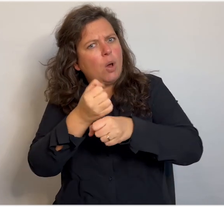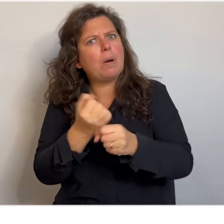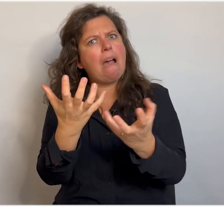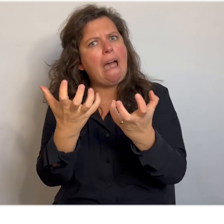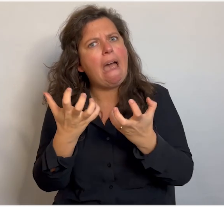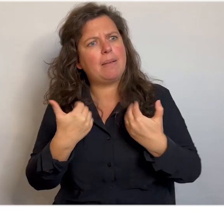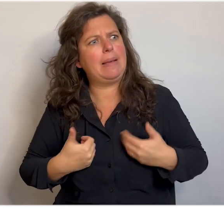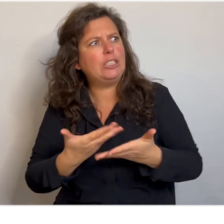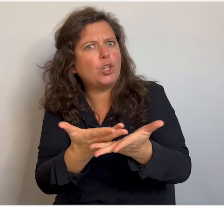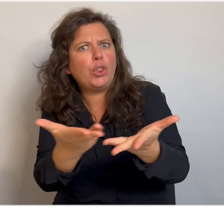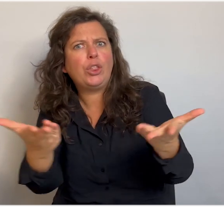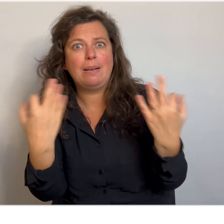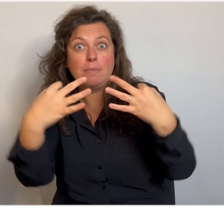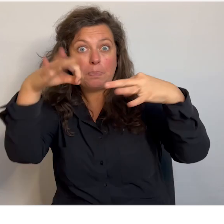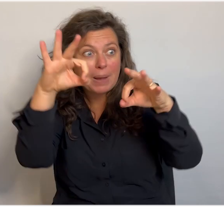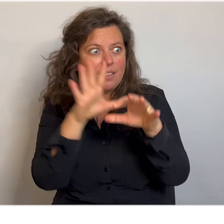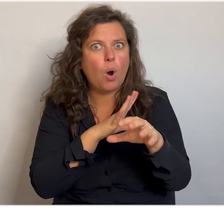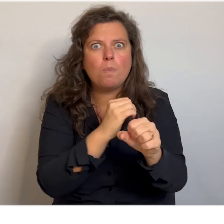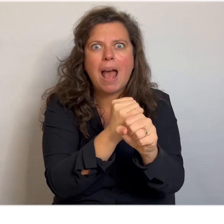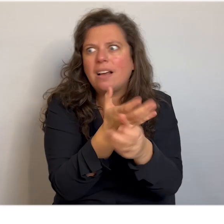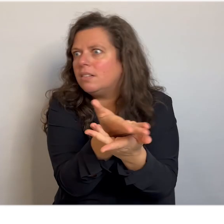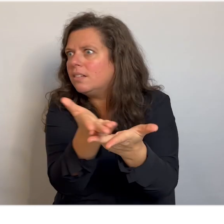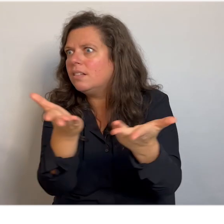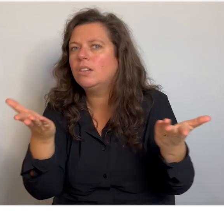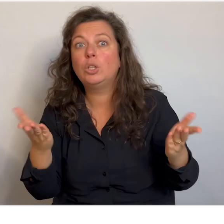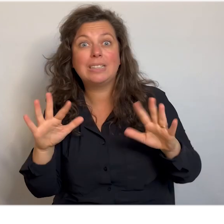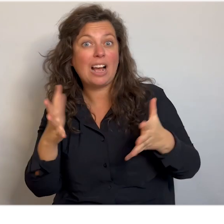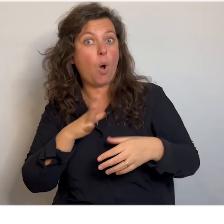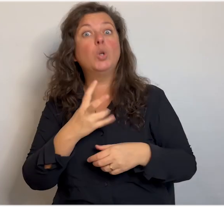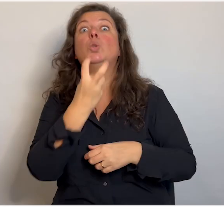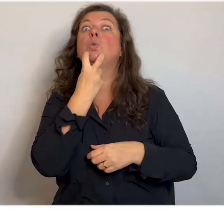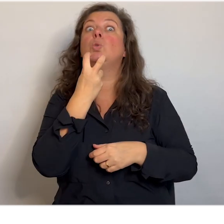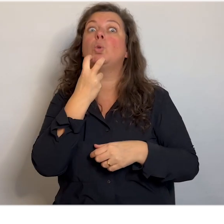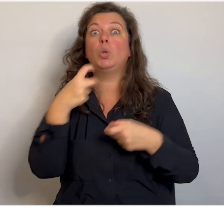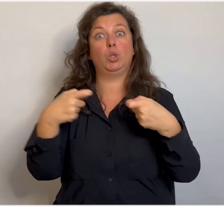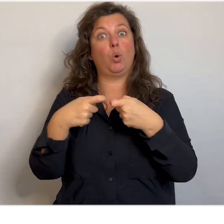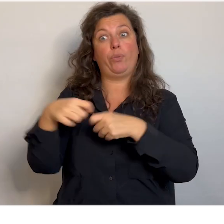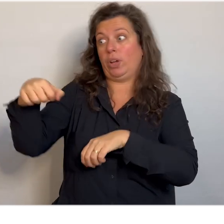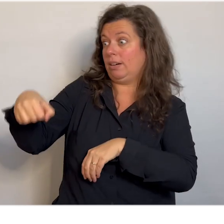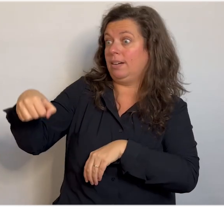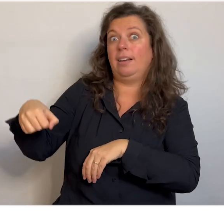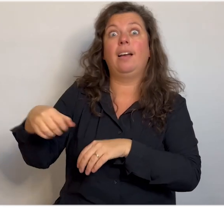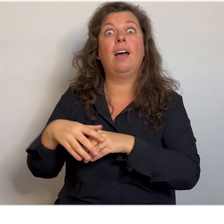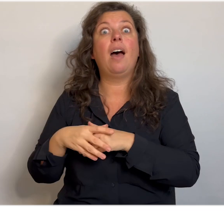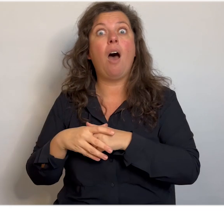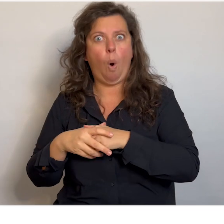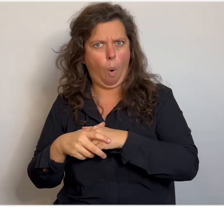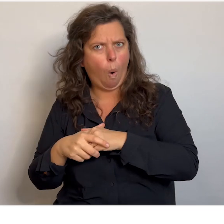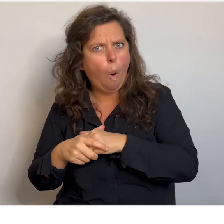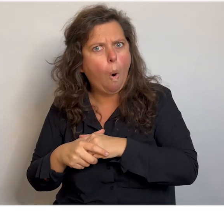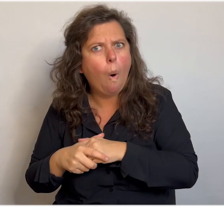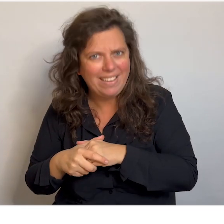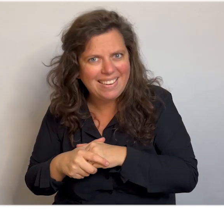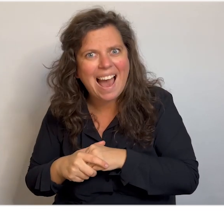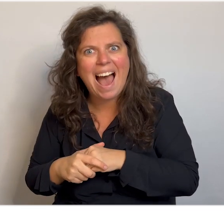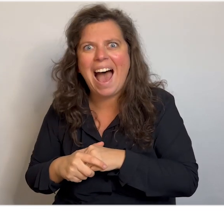graag mensen. En hij kon wel mensen beter maken. Dus eigenlijk zou er bij de Heerde Jezus ook een dokterskoffertje in kunnen. Dat is een goeie. Oh joh. Die kan er ook bij.